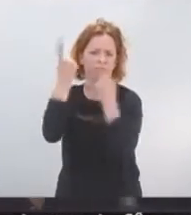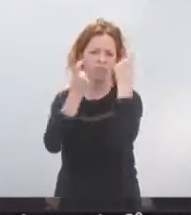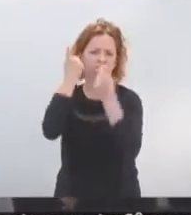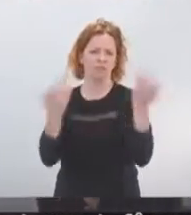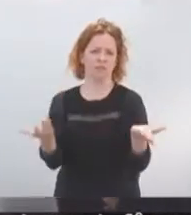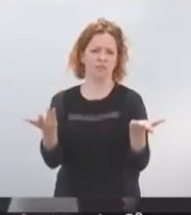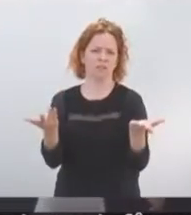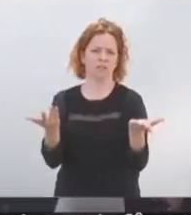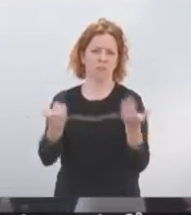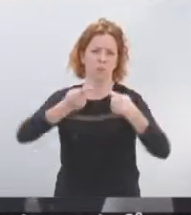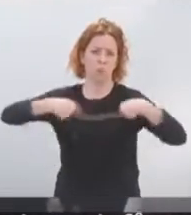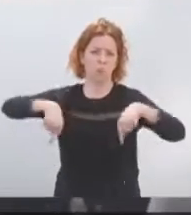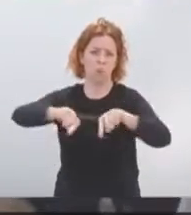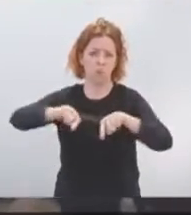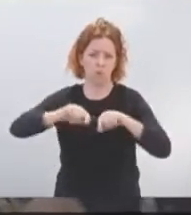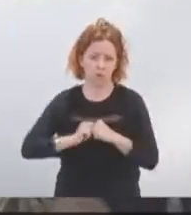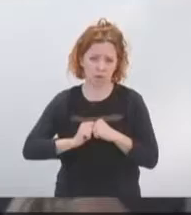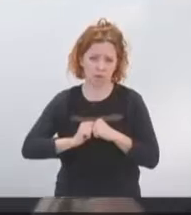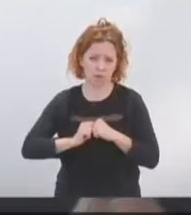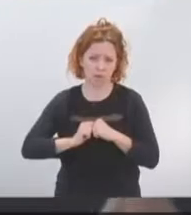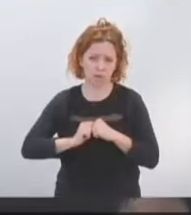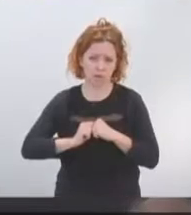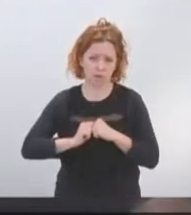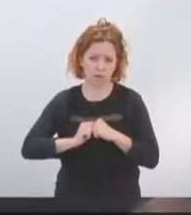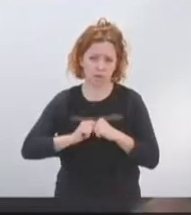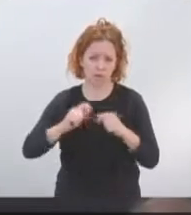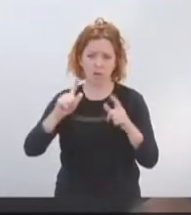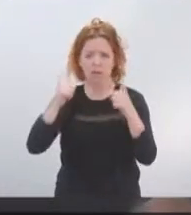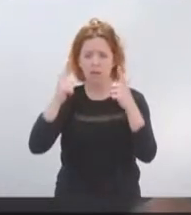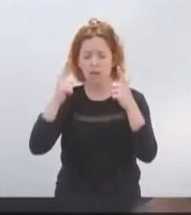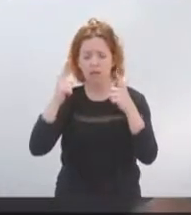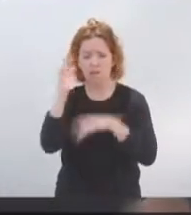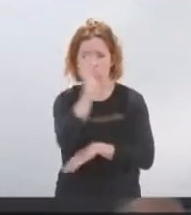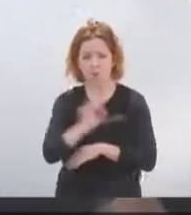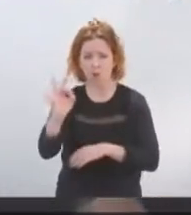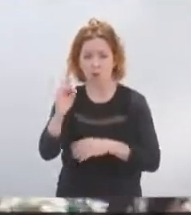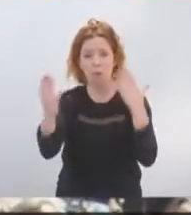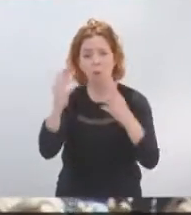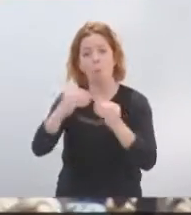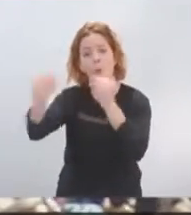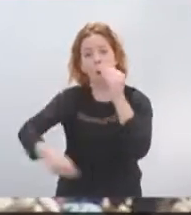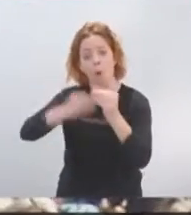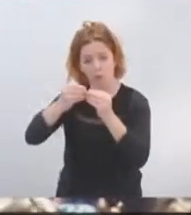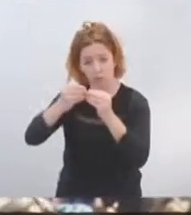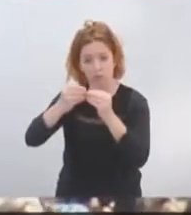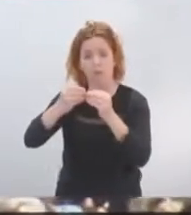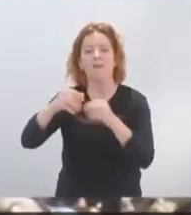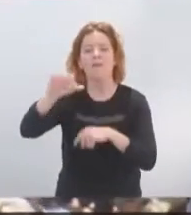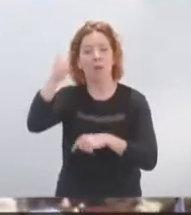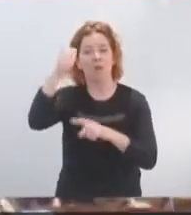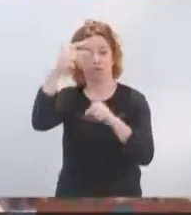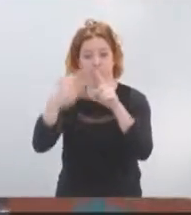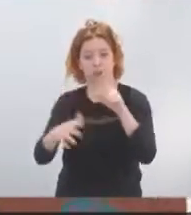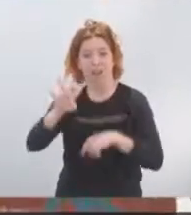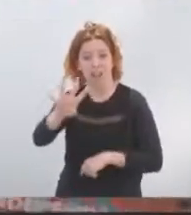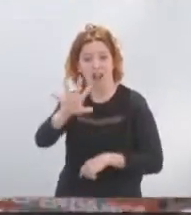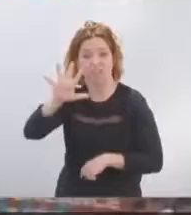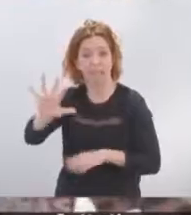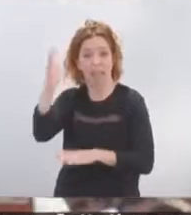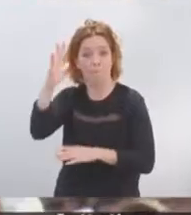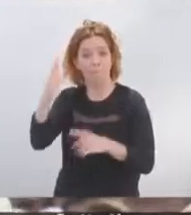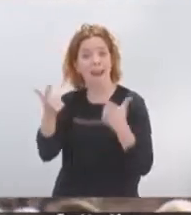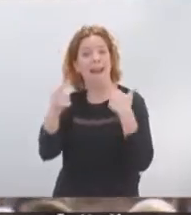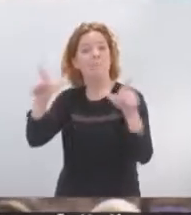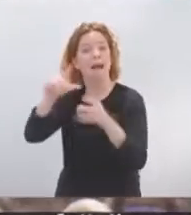les 45e dans le classement pour la liberté de la presse dans le monde ? Sinon, parce que cette presse